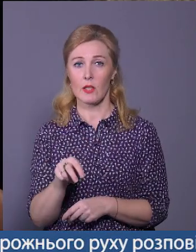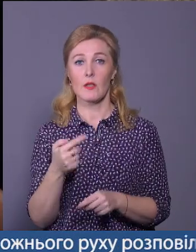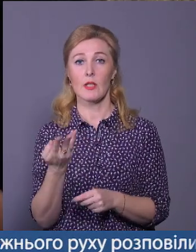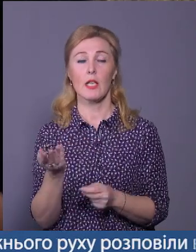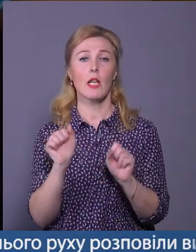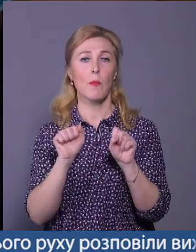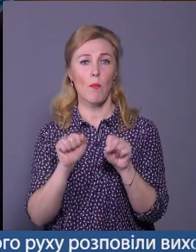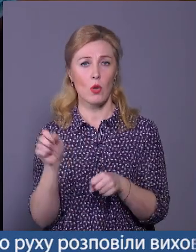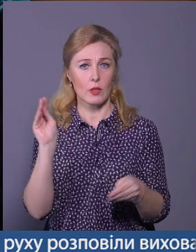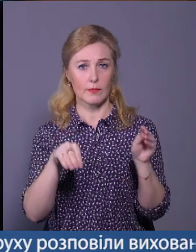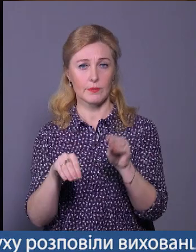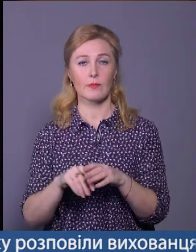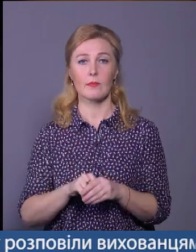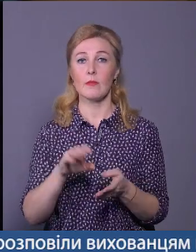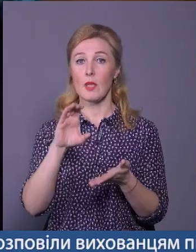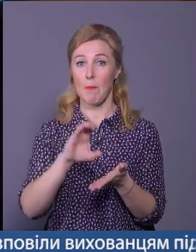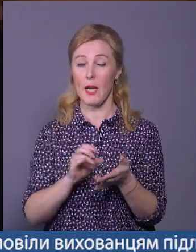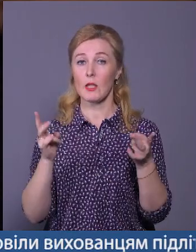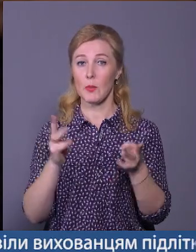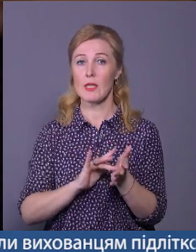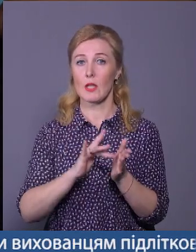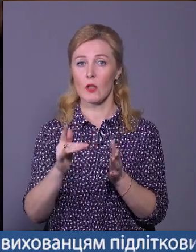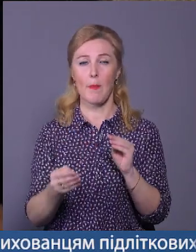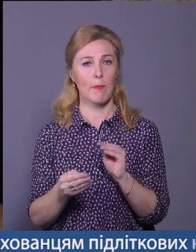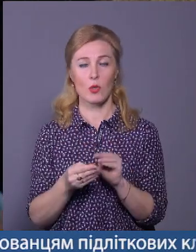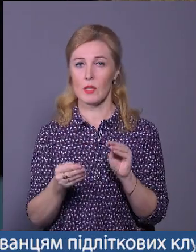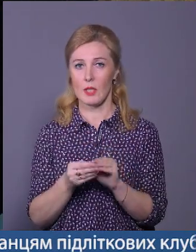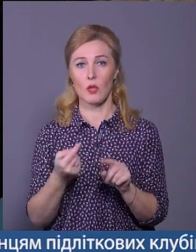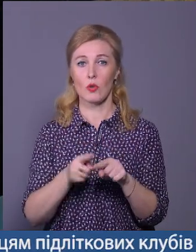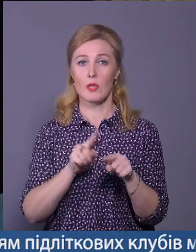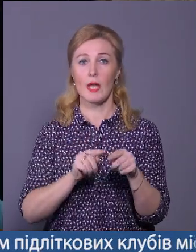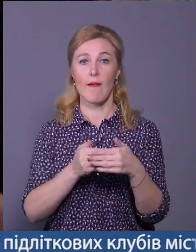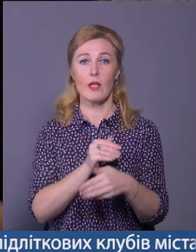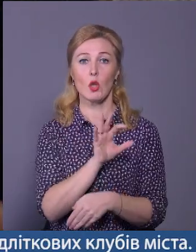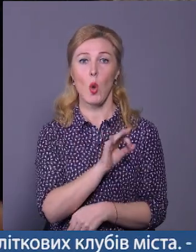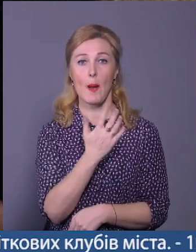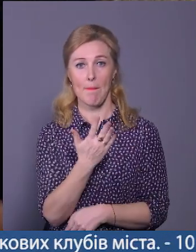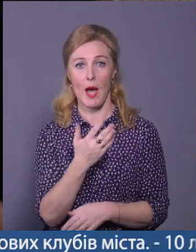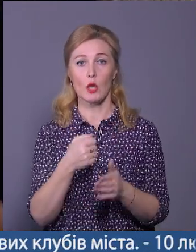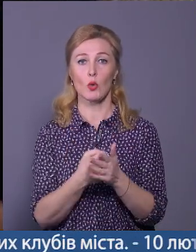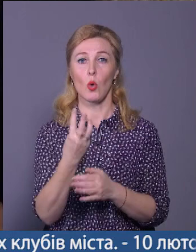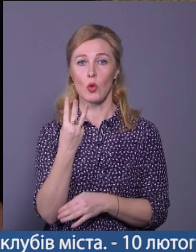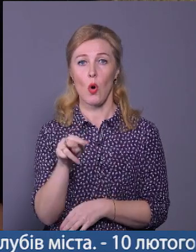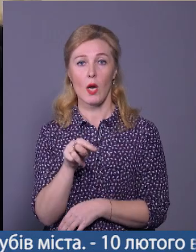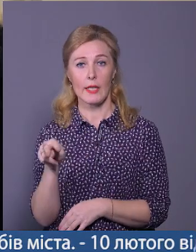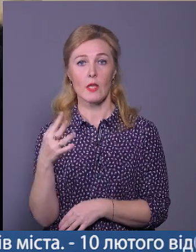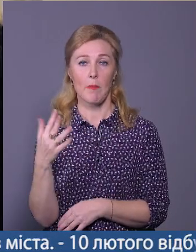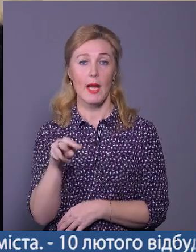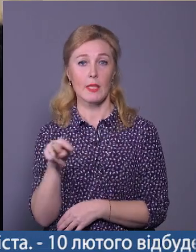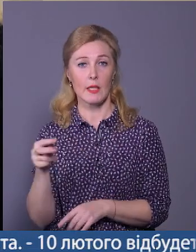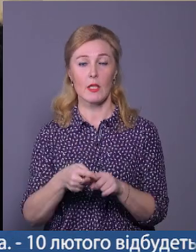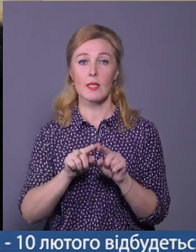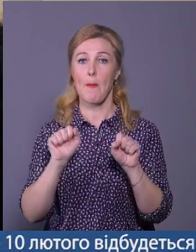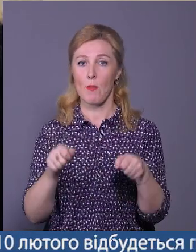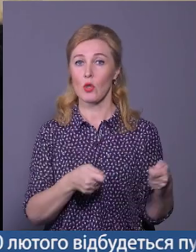може влізти. Банки потрібні скляні на постійній основі. Це від 0,5 до 3,5 літрів. Це можна